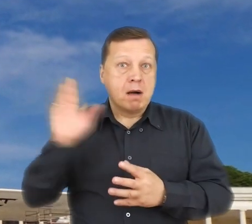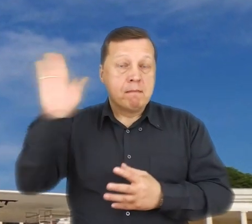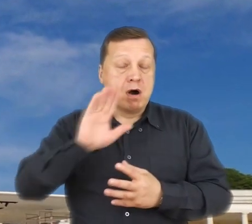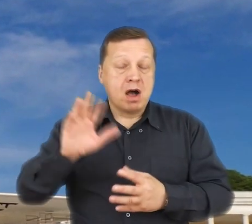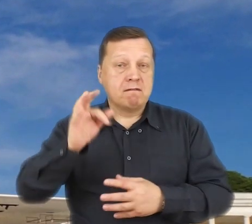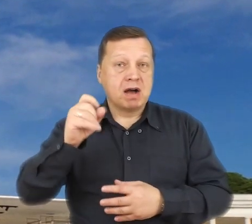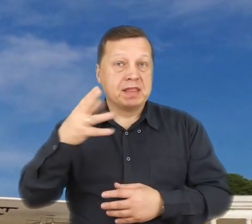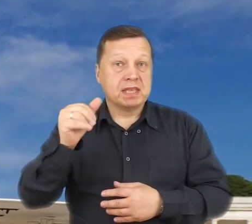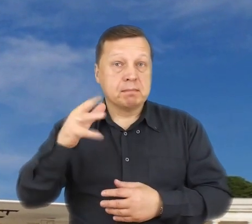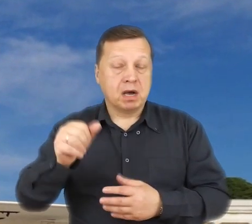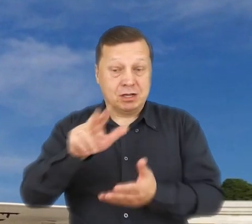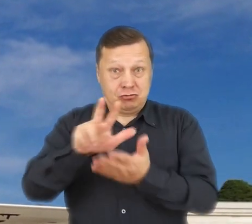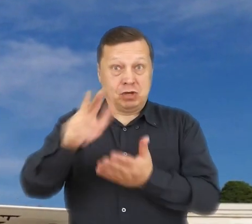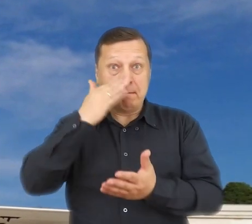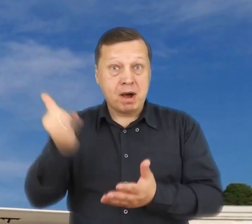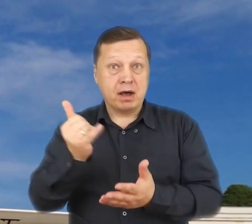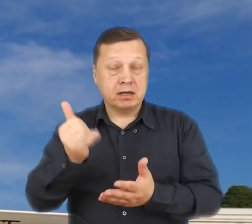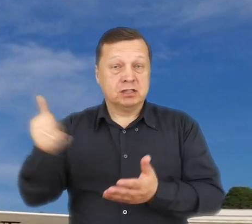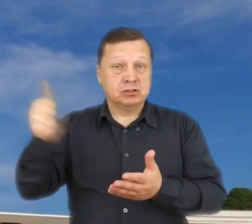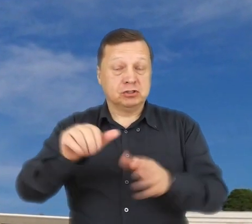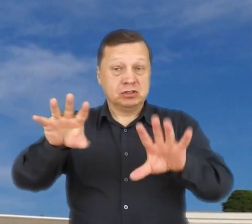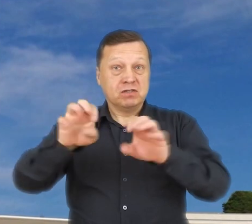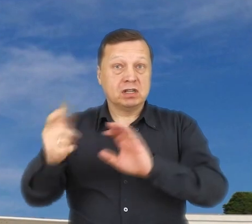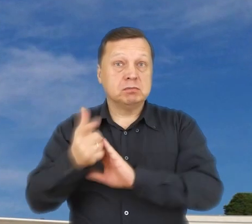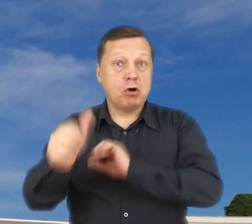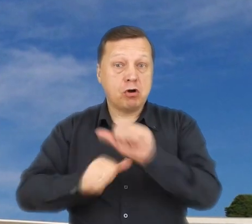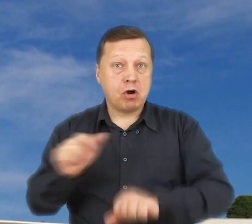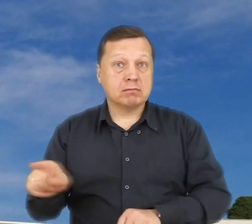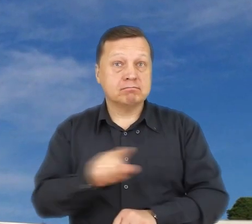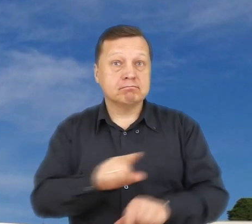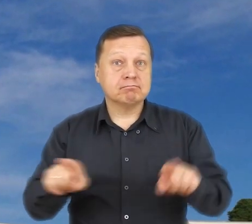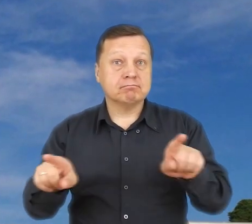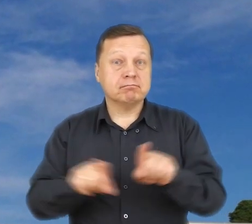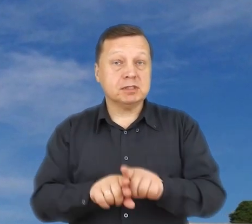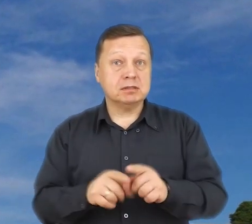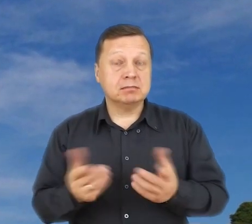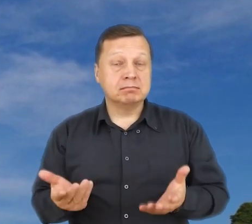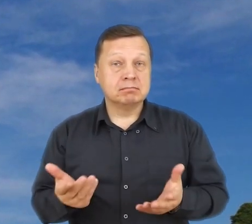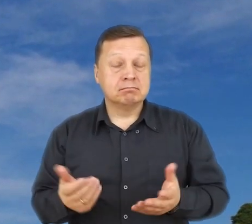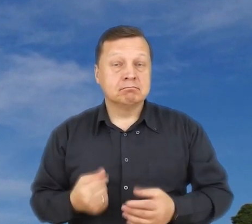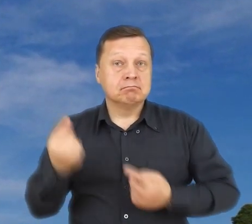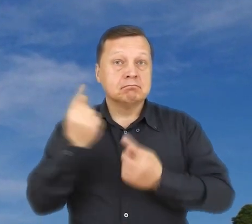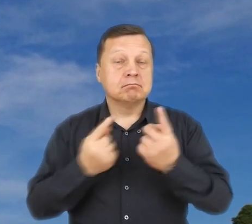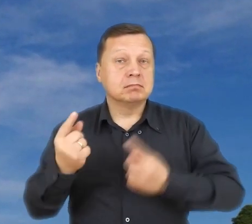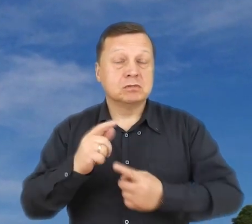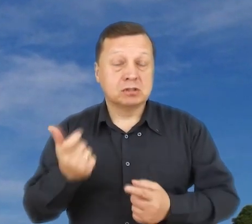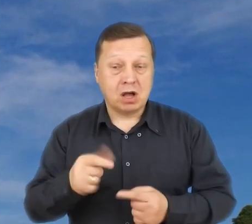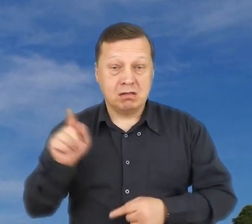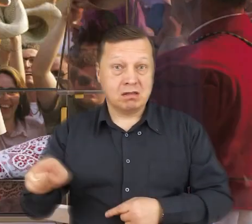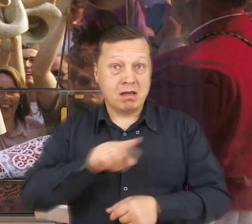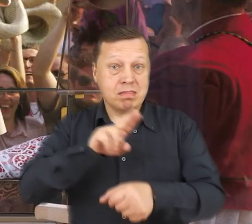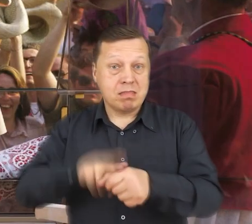w Fatimie, które miały miejsce 13 maja 1917 roku. Wydaje mi się,